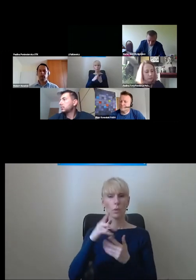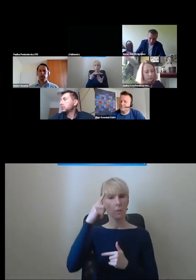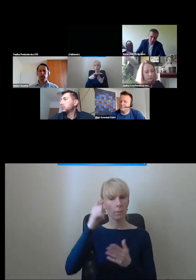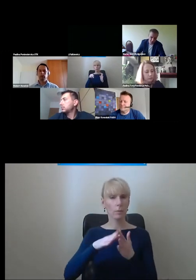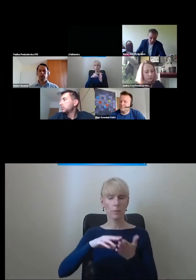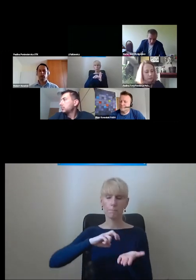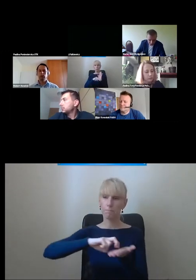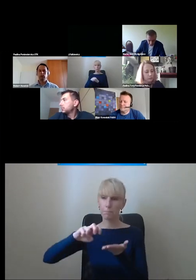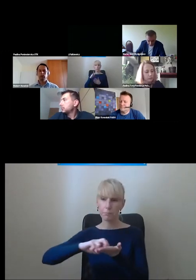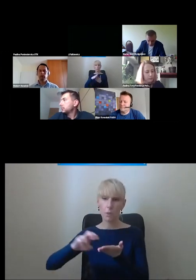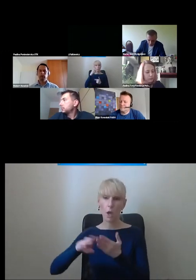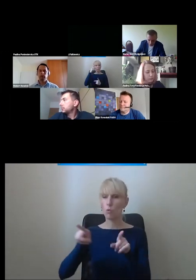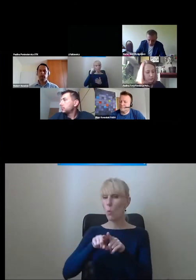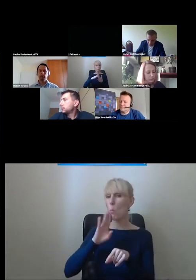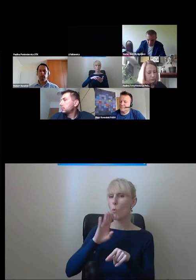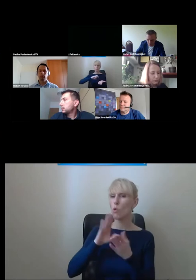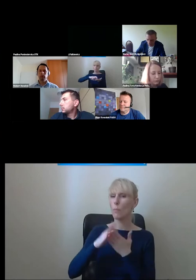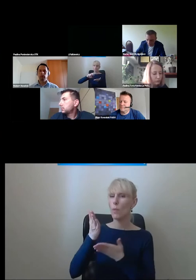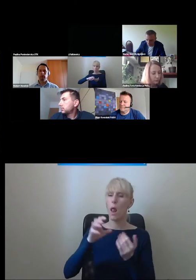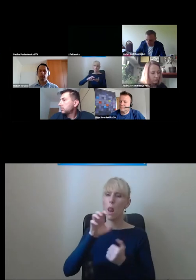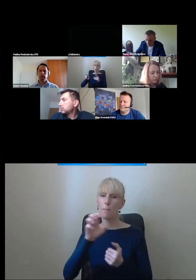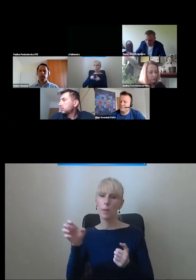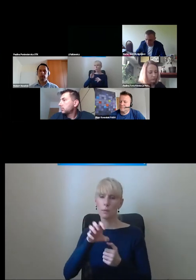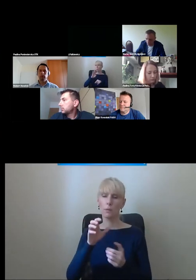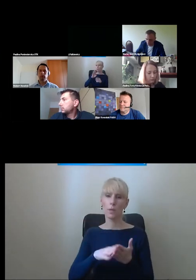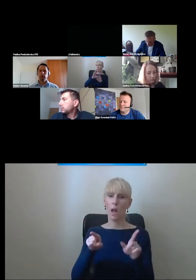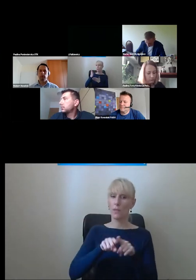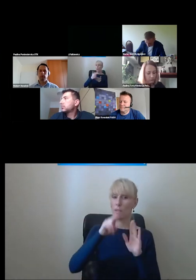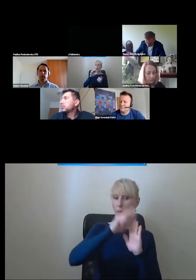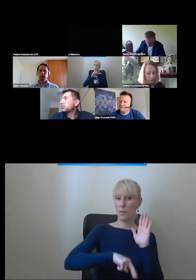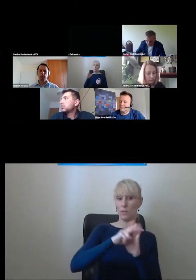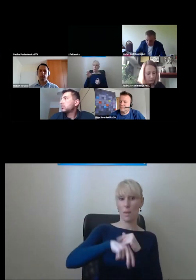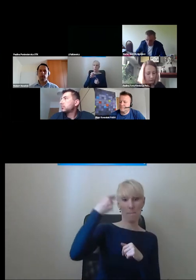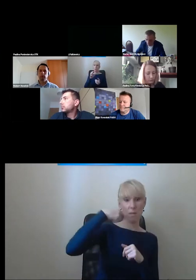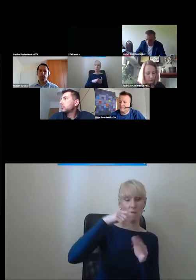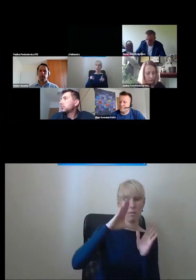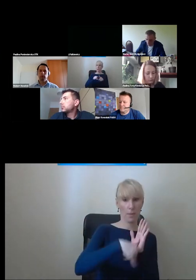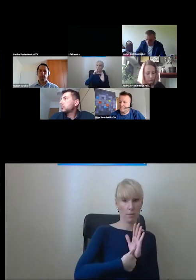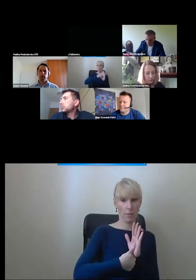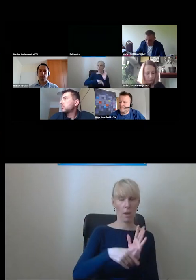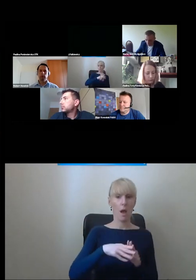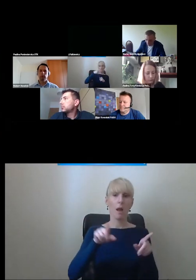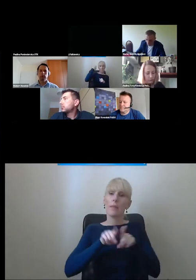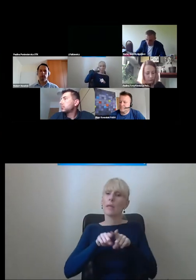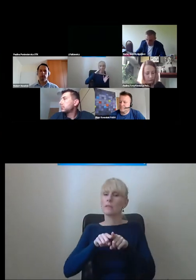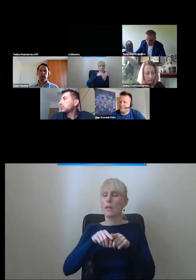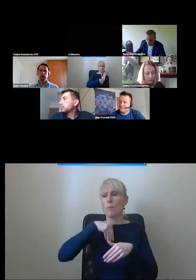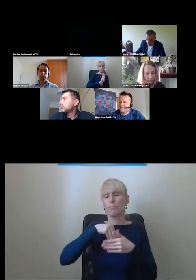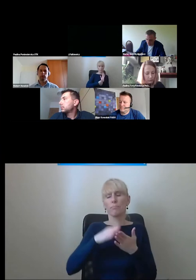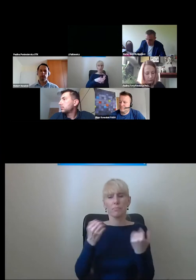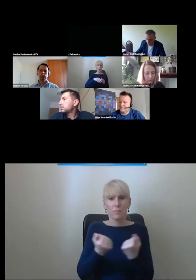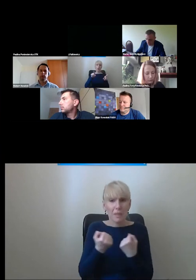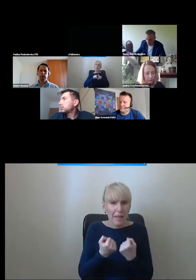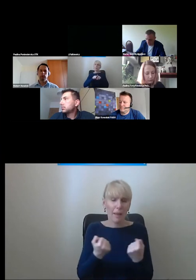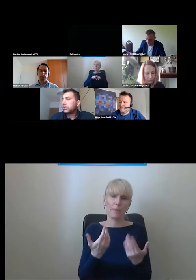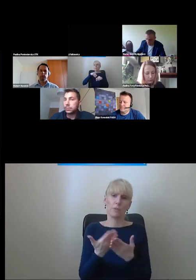zwykle zaraz obok infrastruktury pieszej, to tam też pewne elementy są narzucone i to też jest przyjęte zarządzeniem prezydenta miasta. Natomiast sami z siebie też